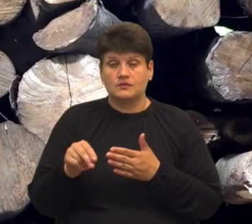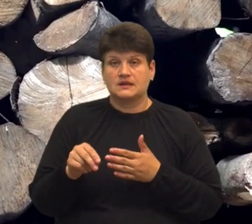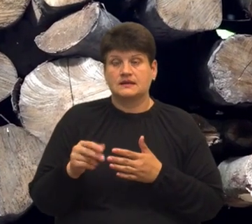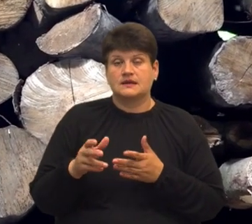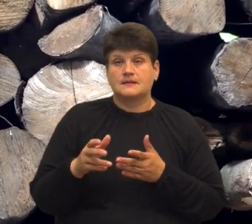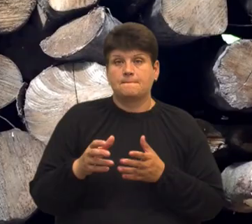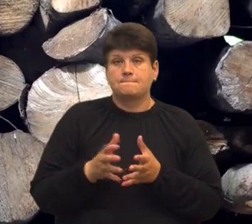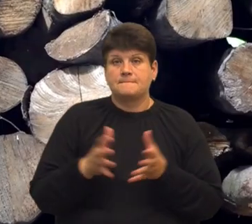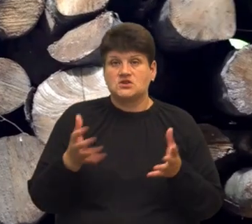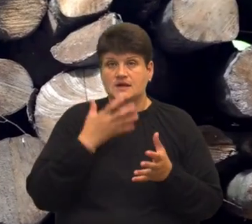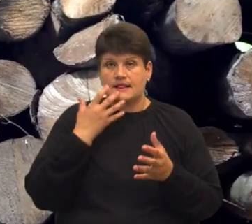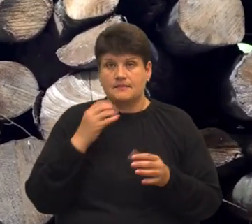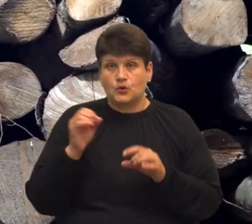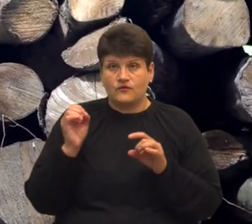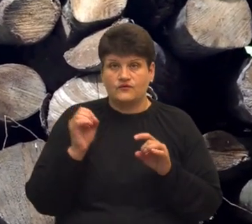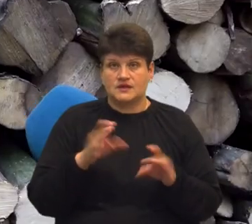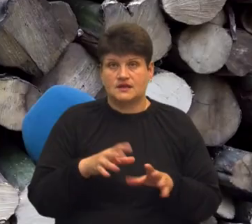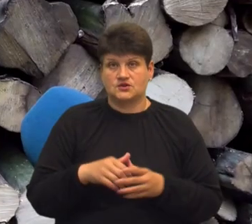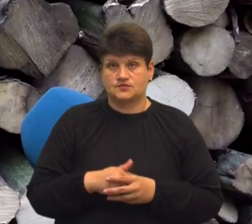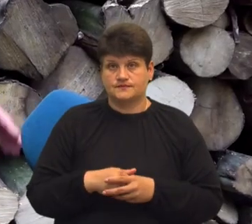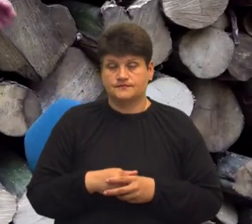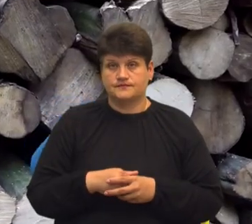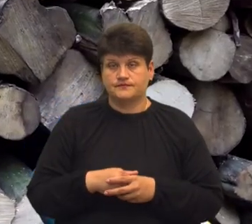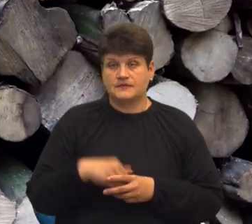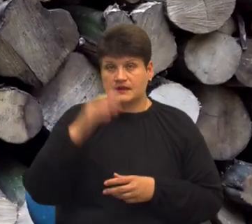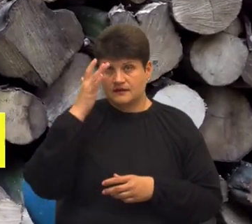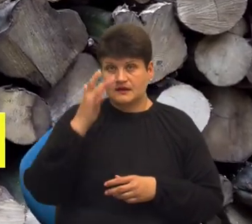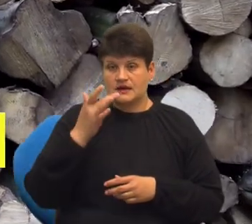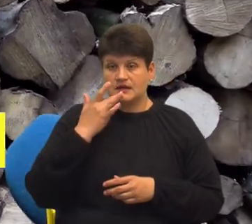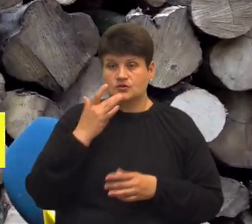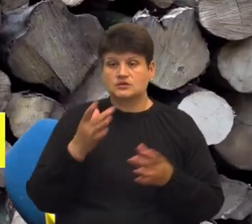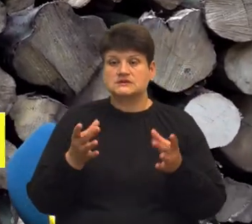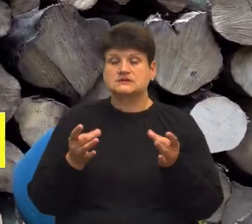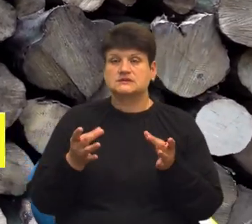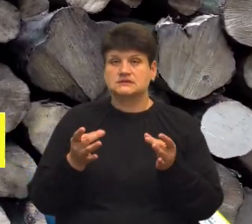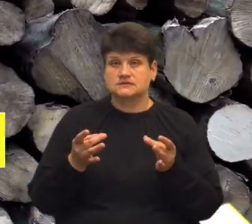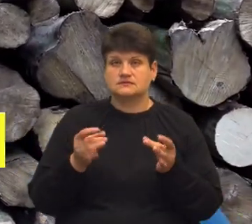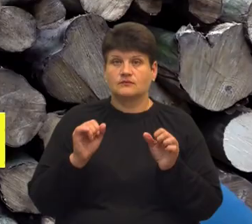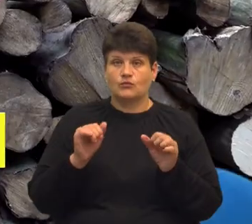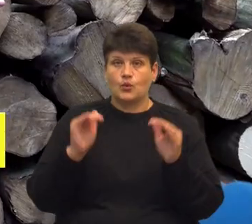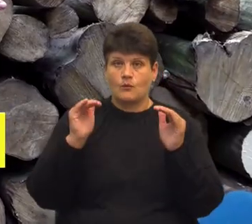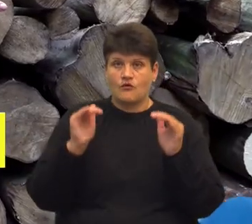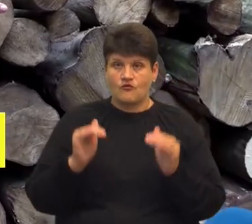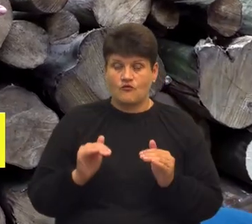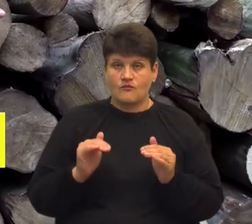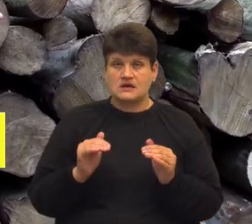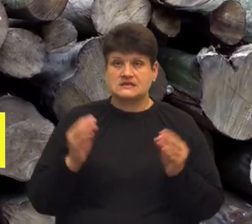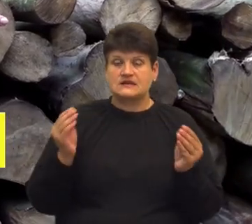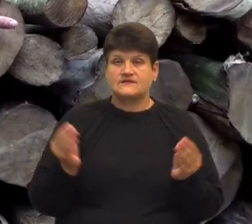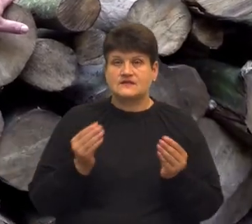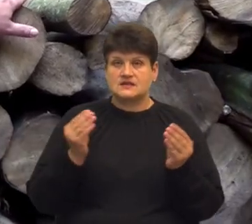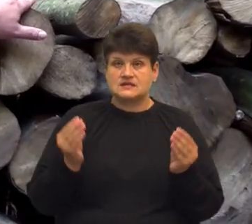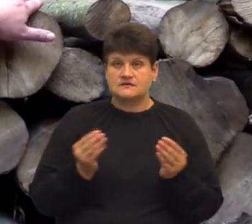тепловіддача, розповідає Павло Войтюк. Літком вологість може впасти від свіжопиленої,